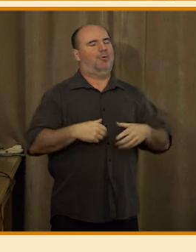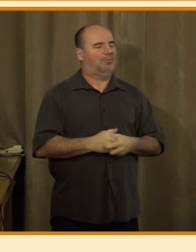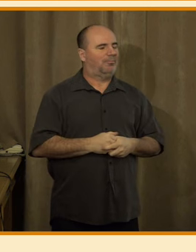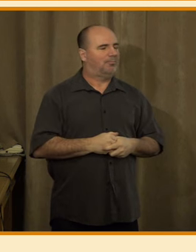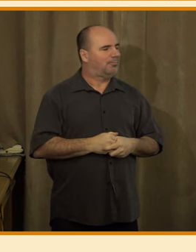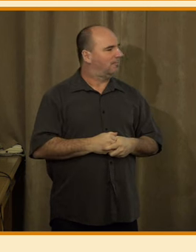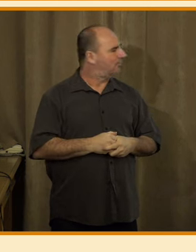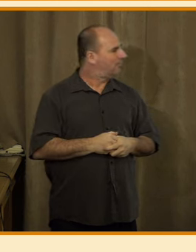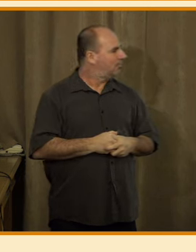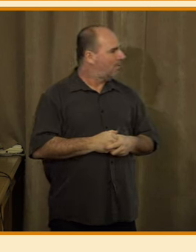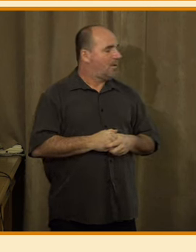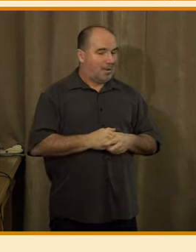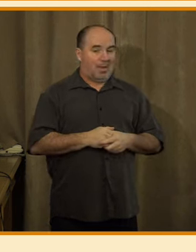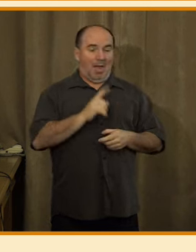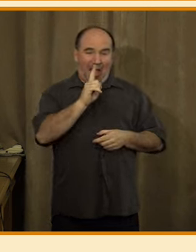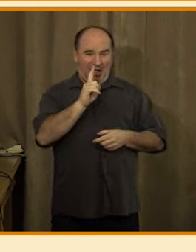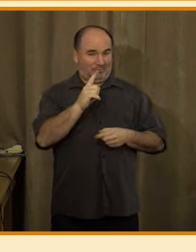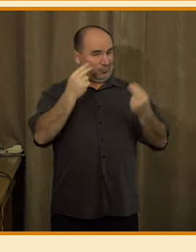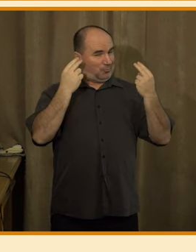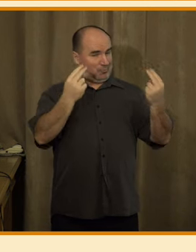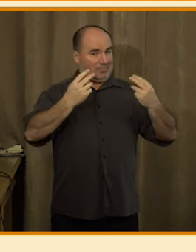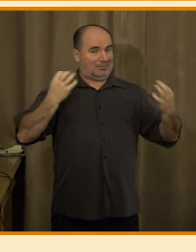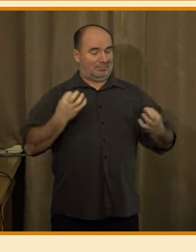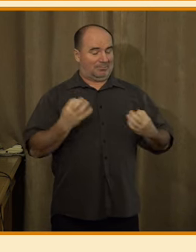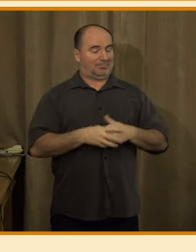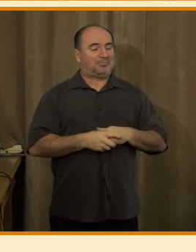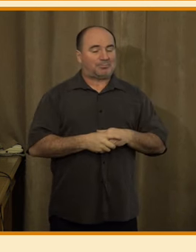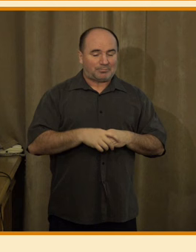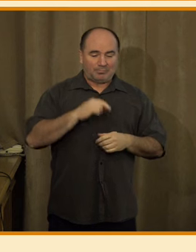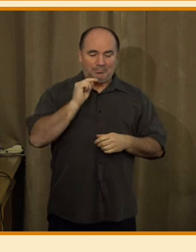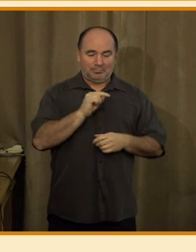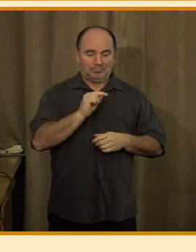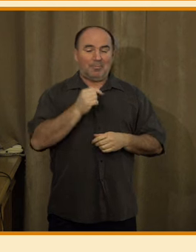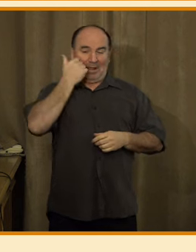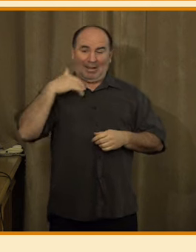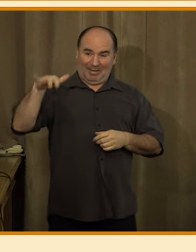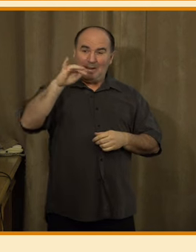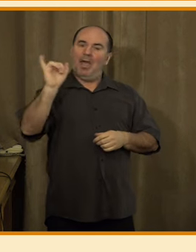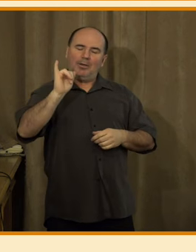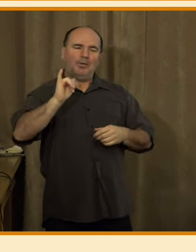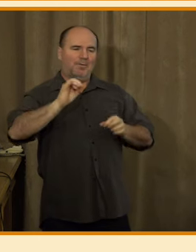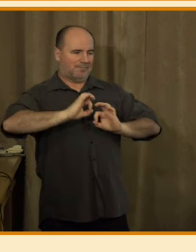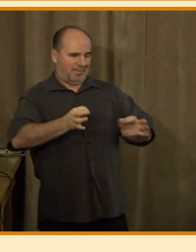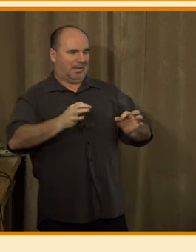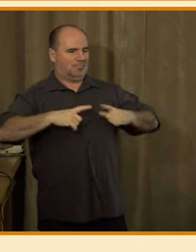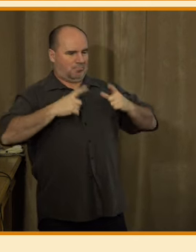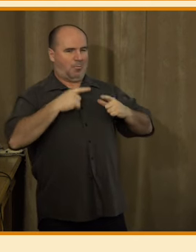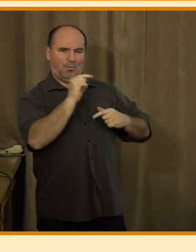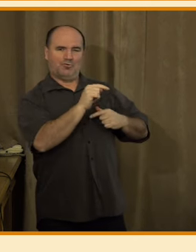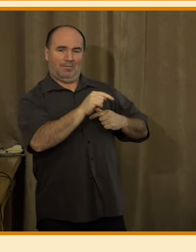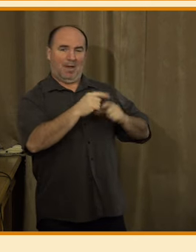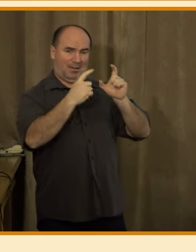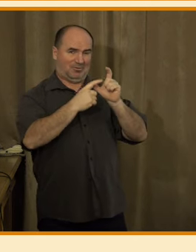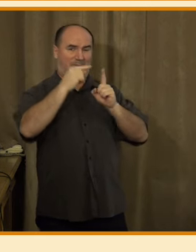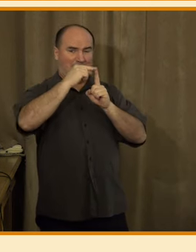myslím důležité, je, že vlastně z těch lidí, kteří využívají chat GPT, jde drtivě o tu nejmladší generaci. Tam je to,